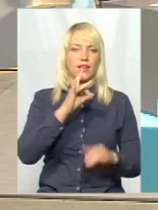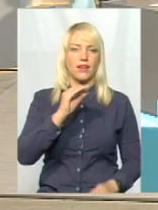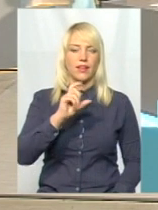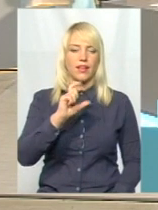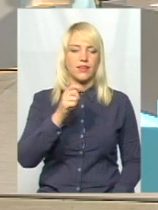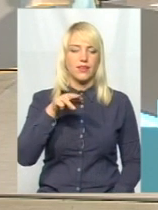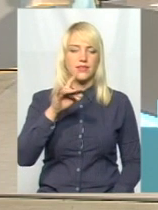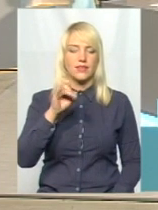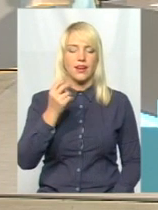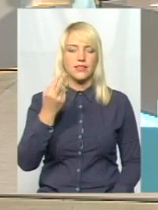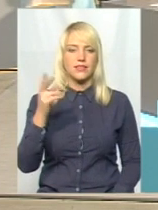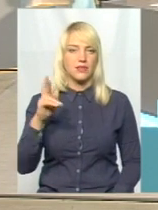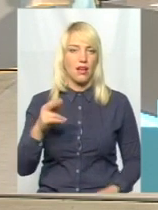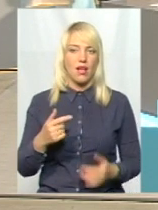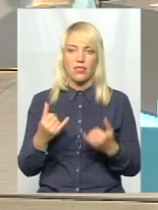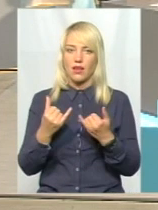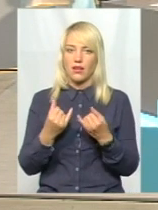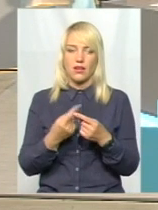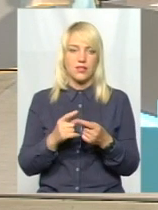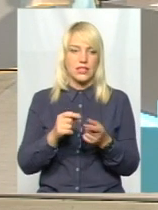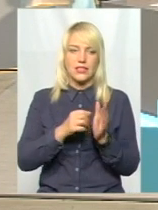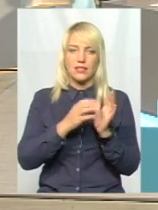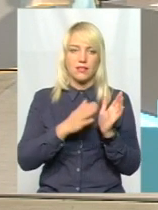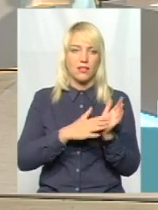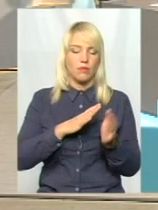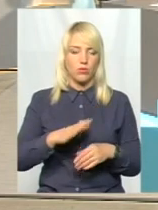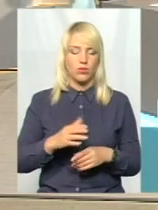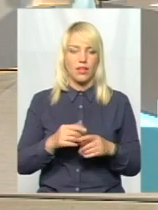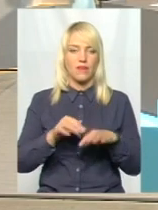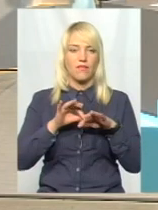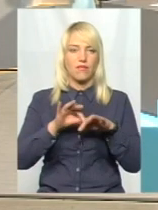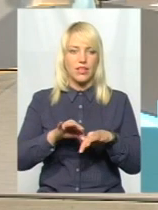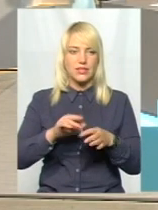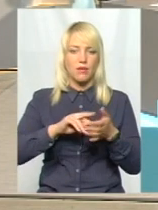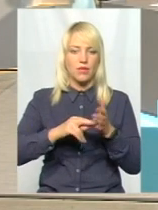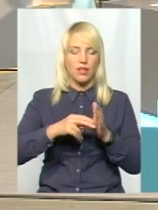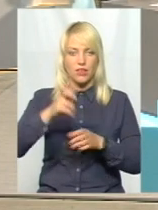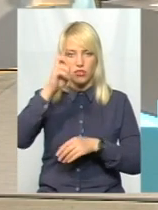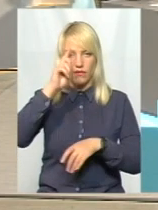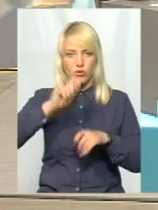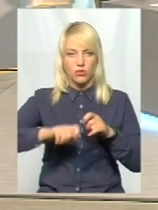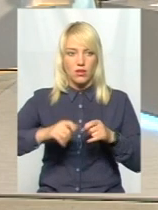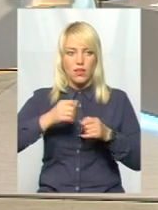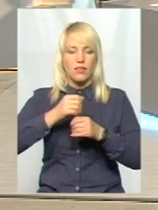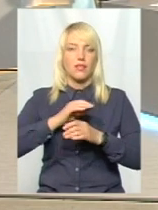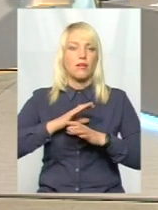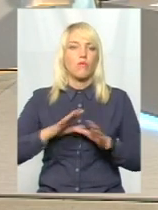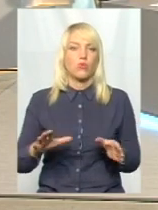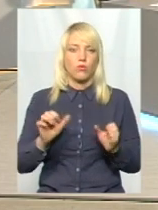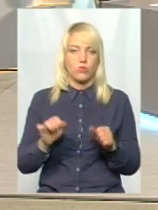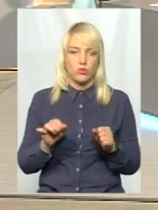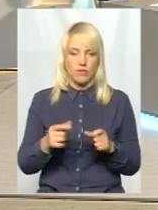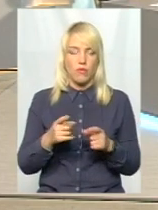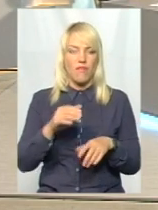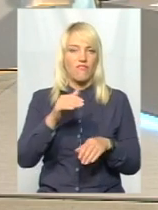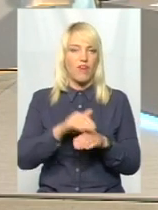зареєстрований, уявіть собі. Тому внести в план державного контролю такий заклад неможливо, тому що ми не має відуму. по факту немає? Так, його по